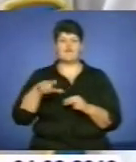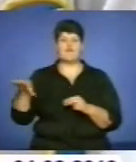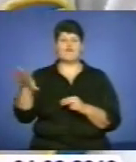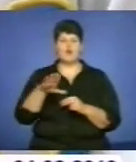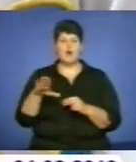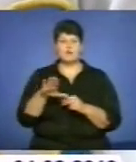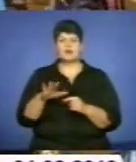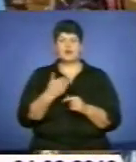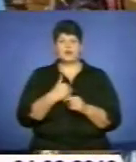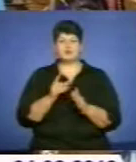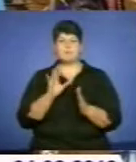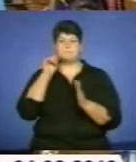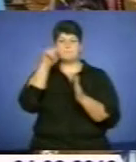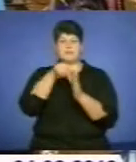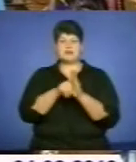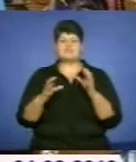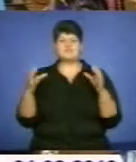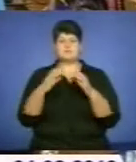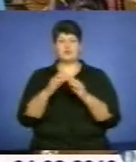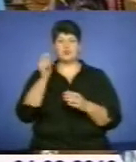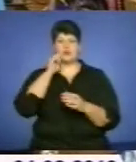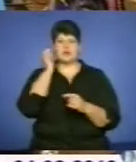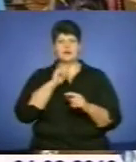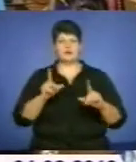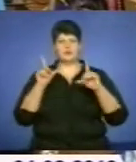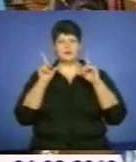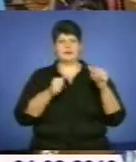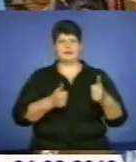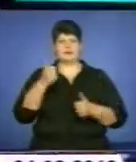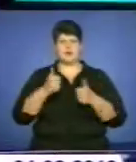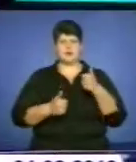сподівається потрапити у склад збірної України, яка вирушить на змагання.